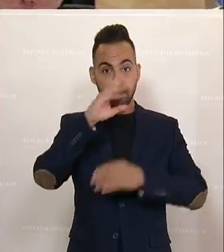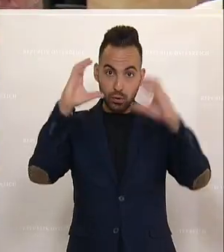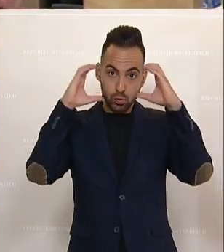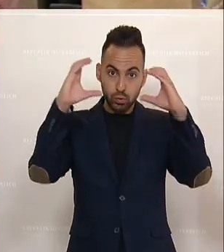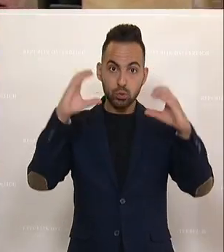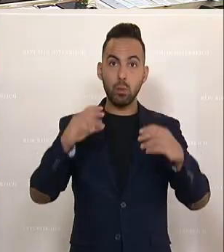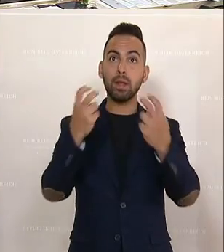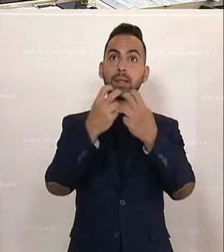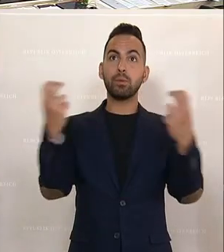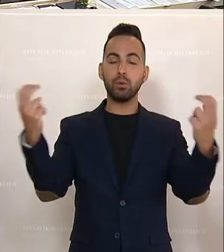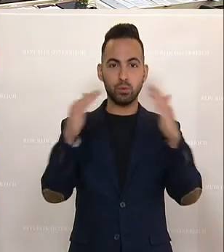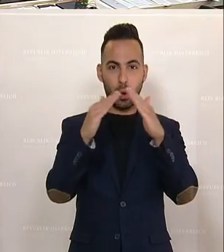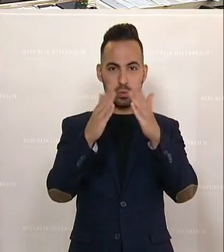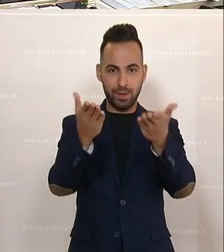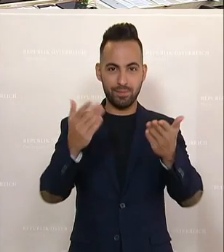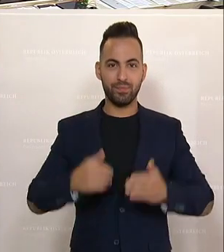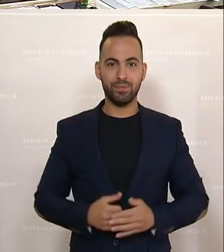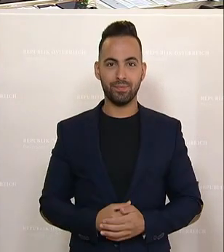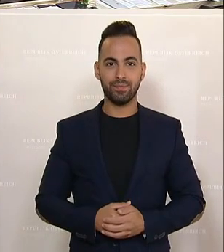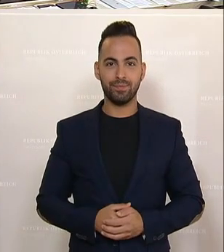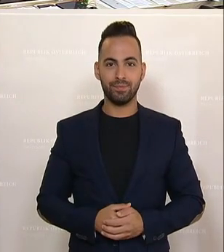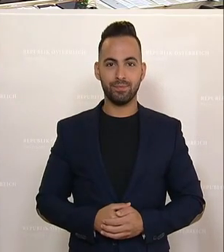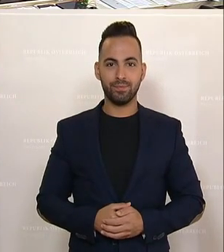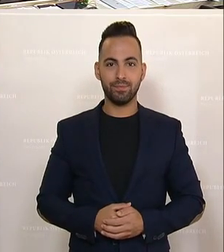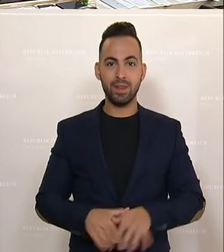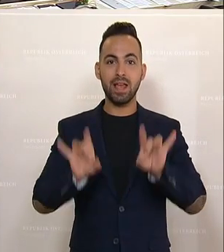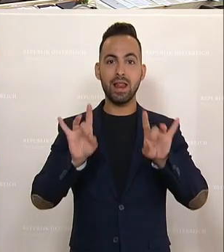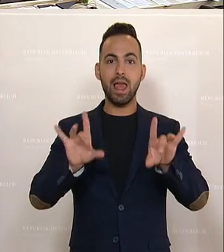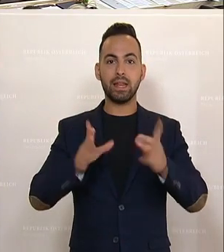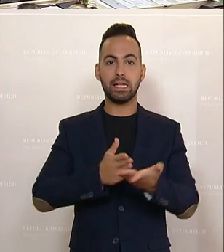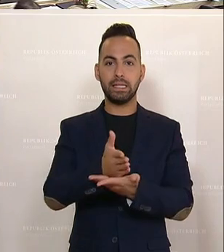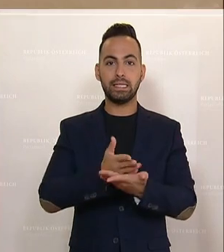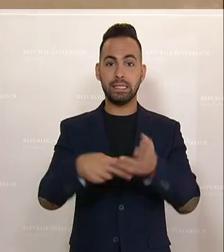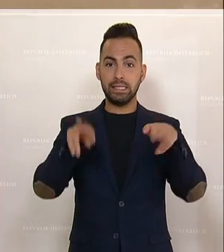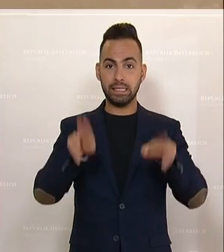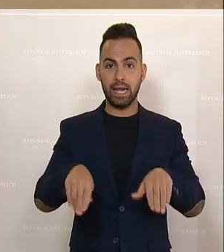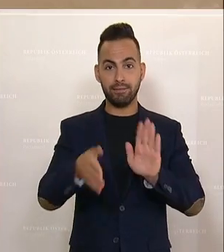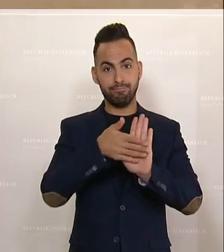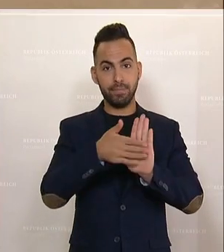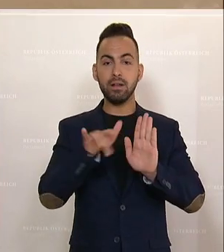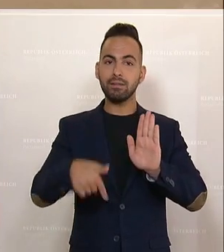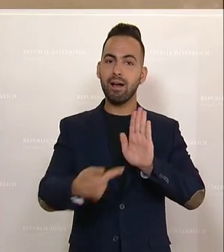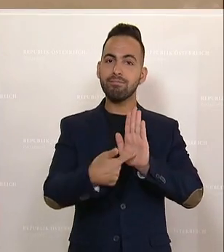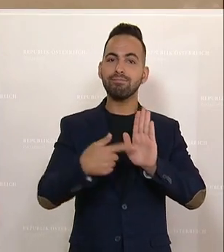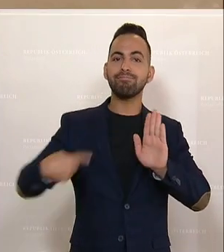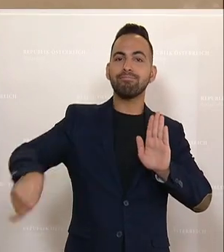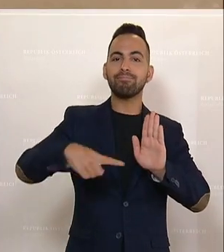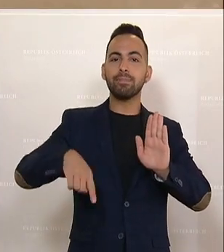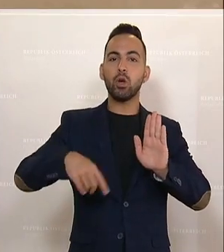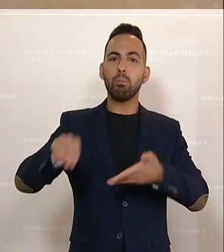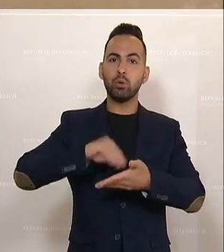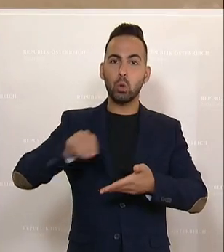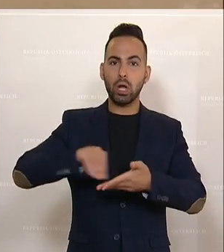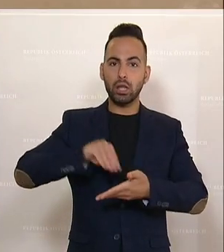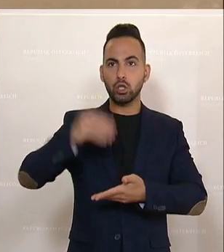Zuschauerinnen auf der Tribüne und zu Hause. Das Lehrerdienstrecht ist ein Sinnbild und Ausdruck unseres bürokratischen